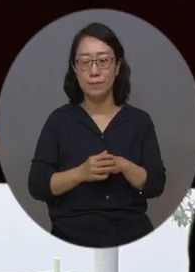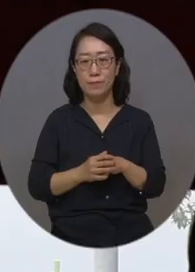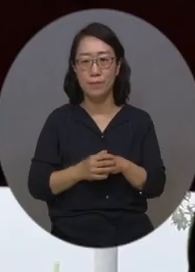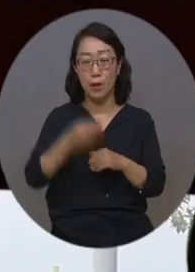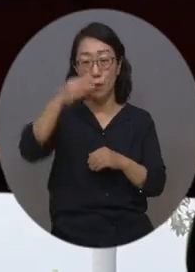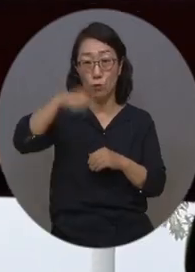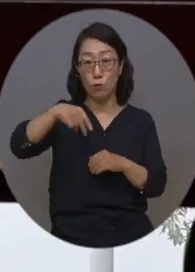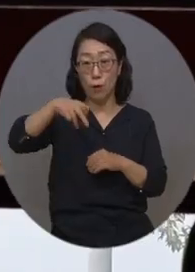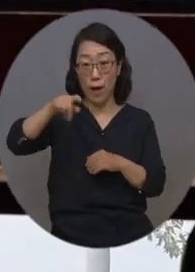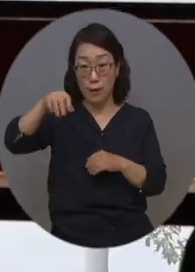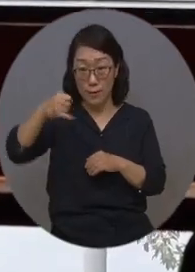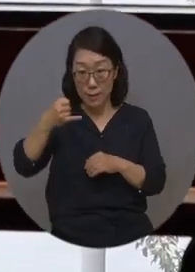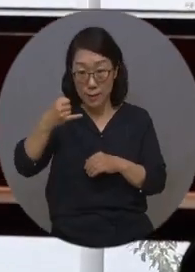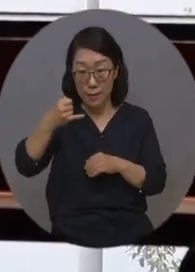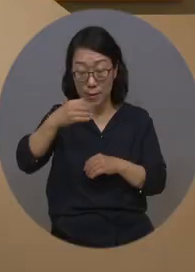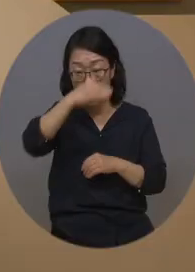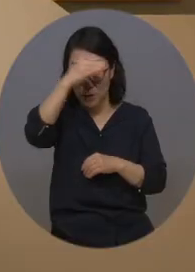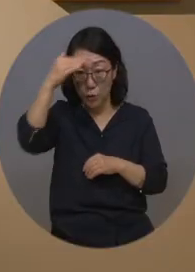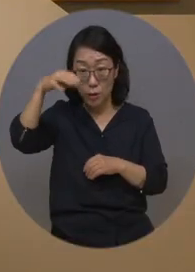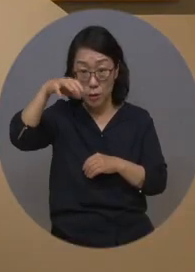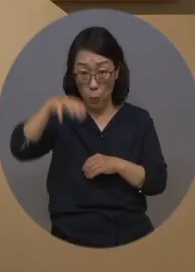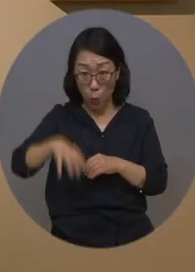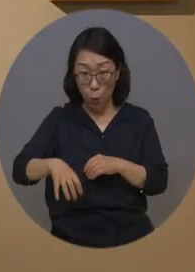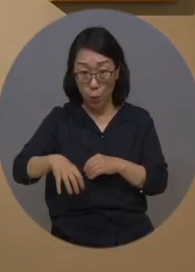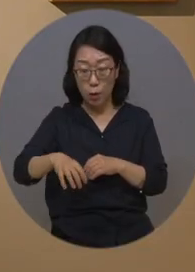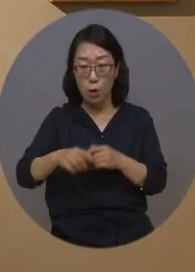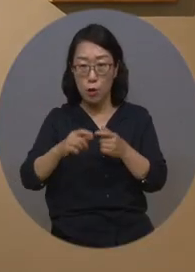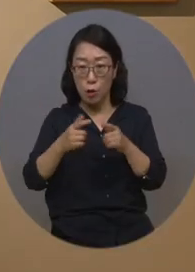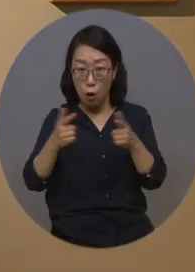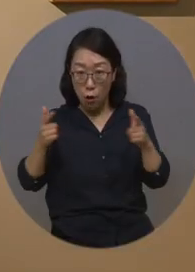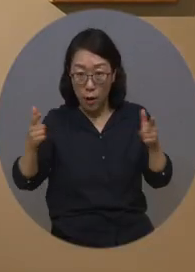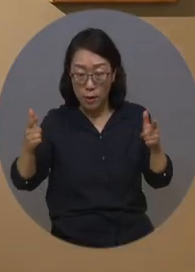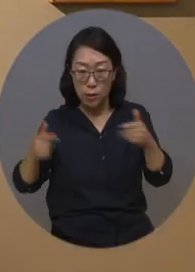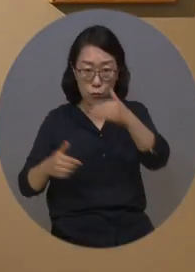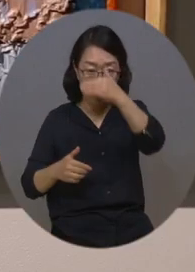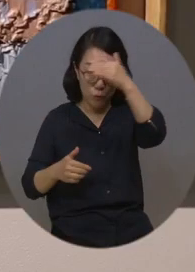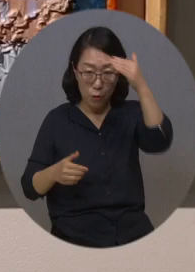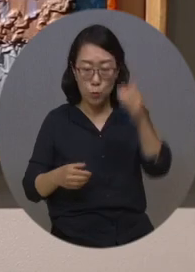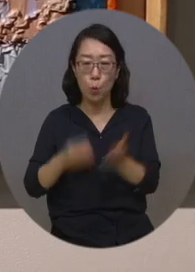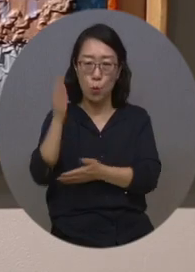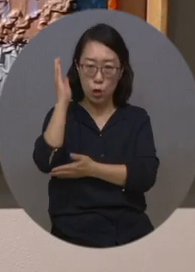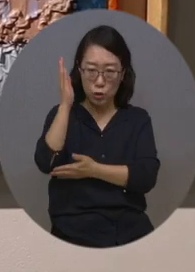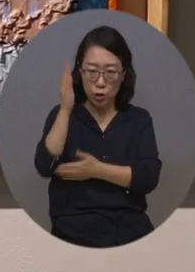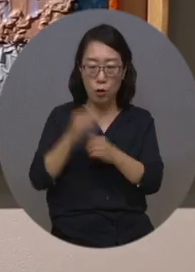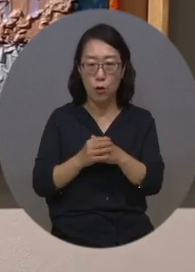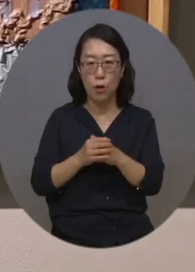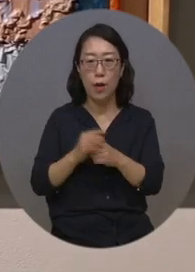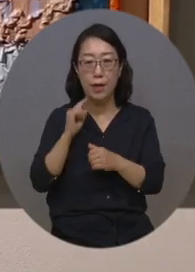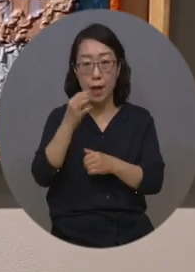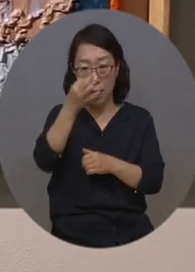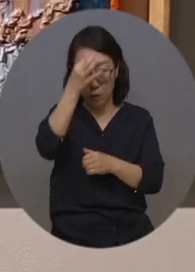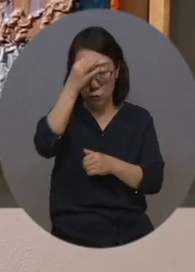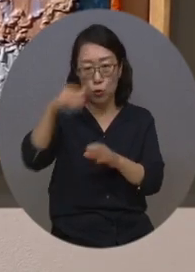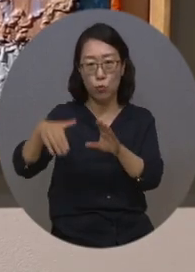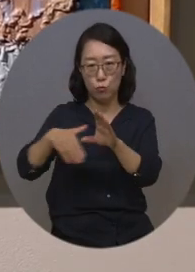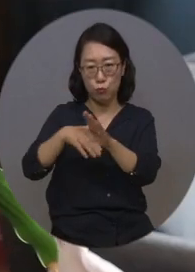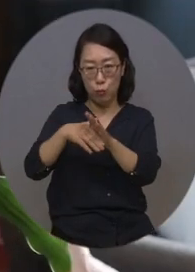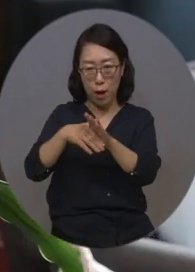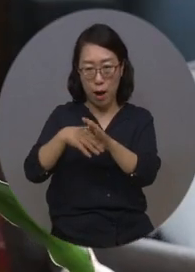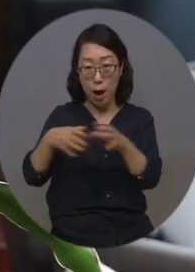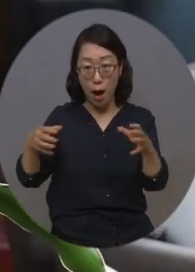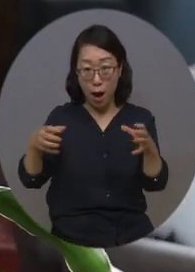루카스 갤러리는 다양한 전시 작품을 볼 수 있는 기획전과 강연 등으로 예술과 문화가 서로 어우러진